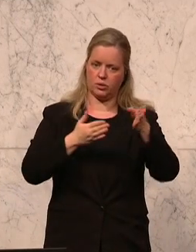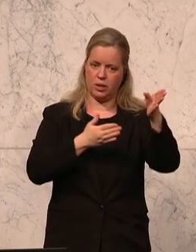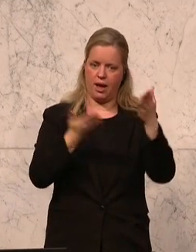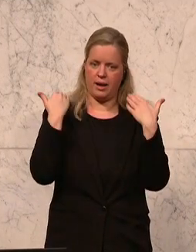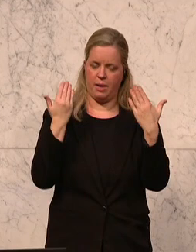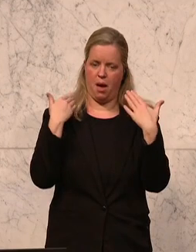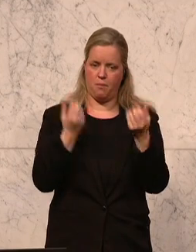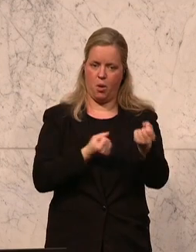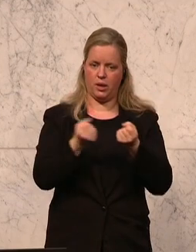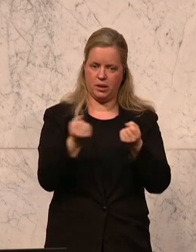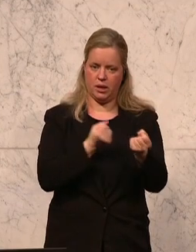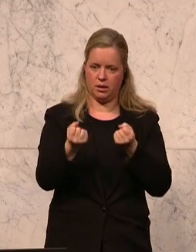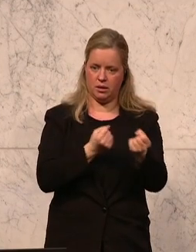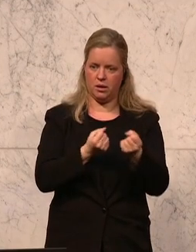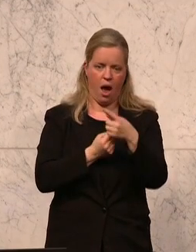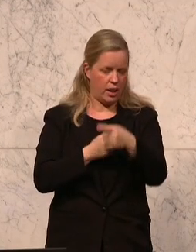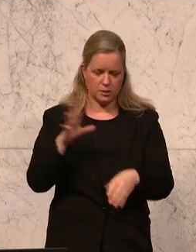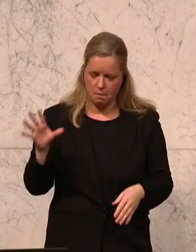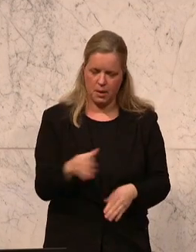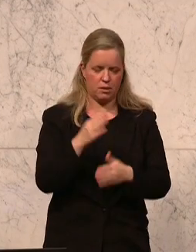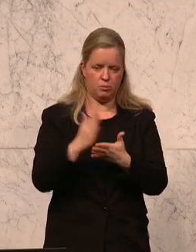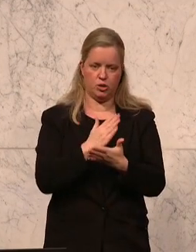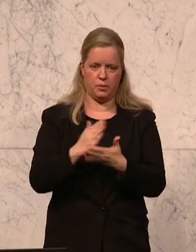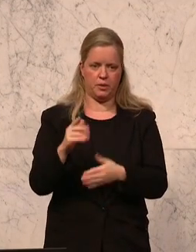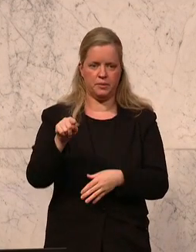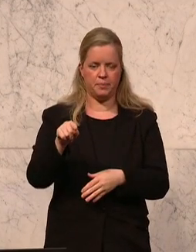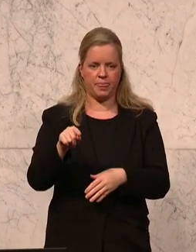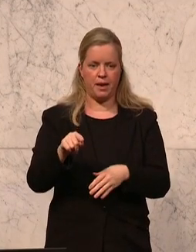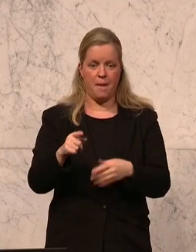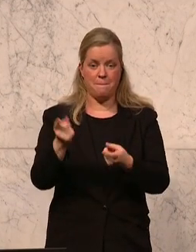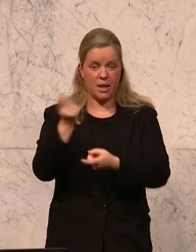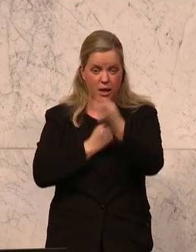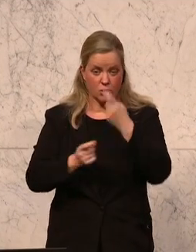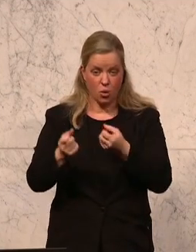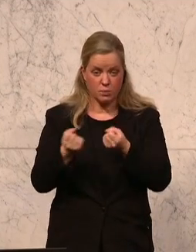Klimapolitik der Europäischen Union. Das tragen Sie alles mit. Ein vollkommenes Versagen in der Migrationspolitik,